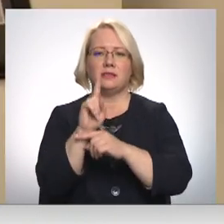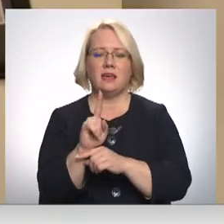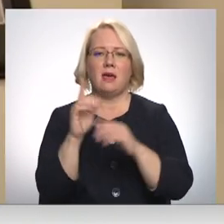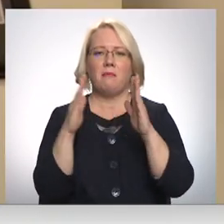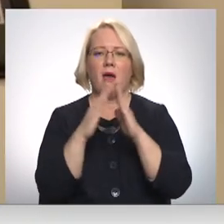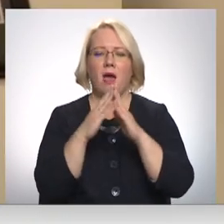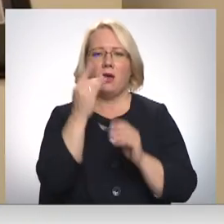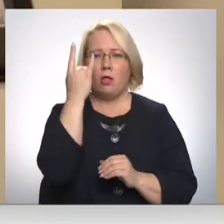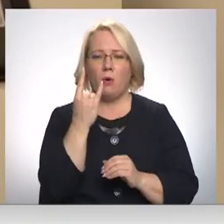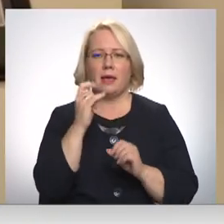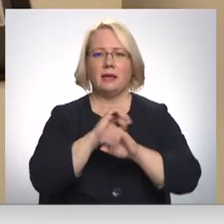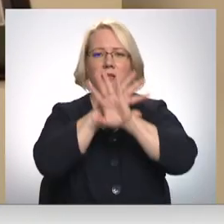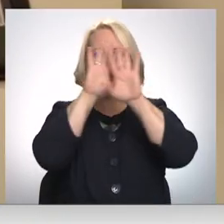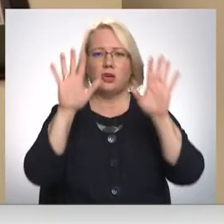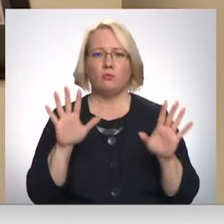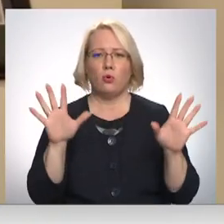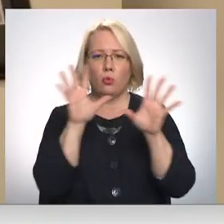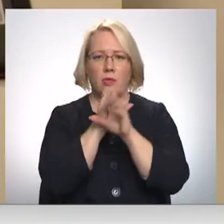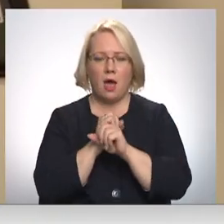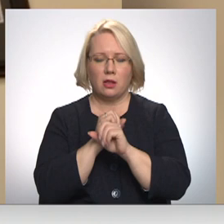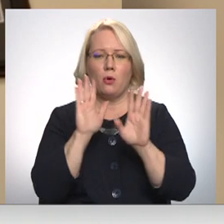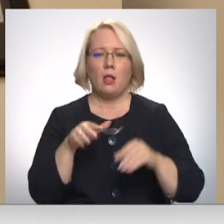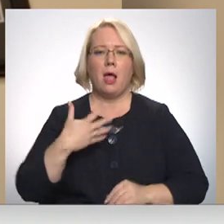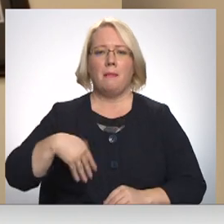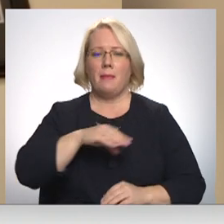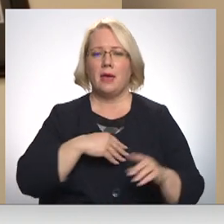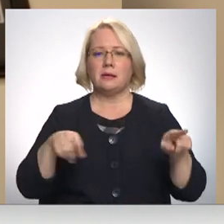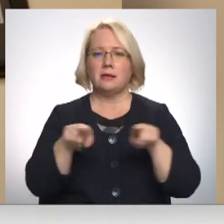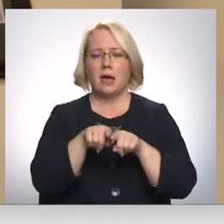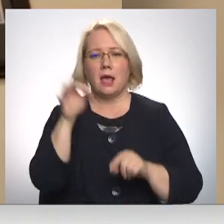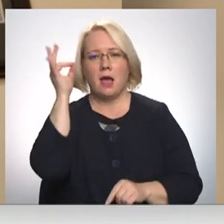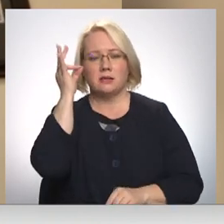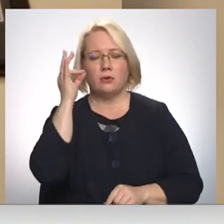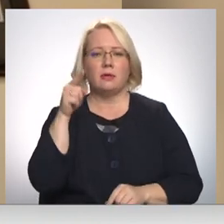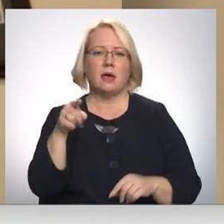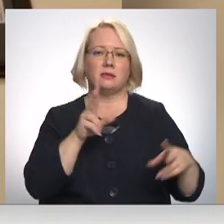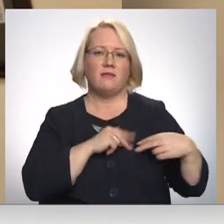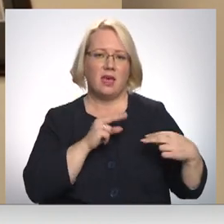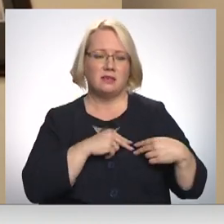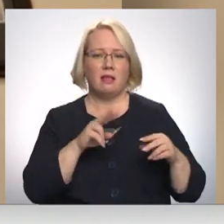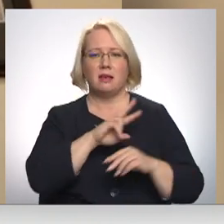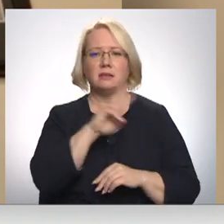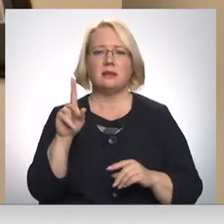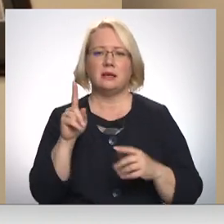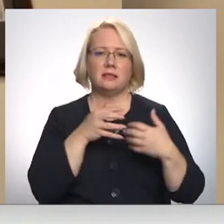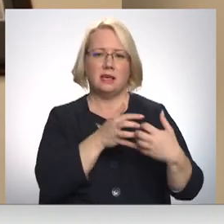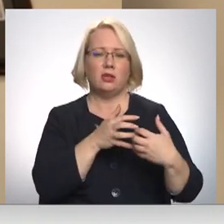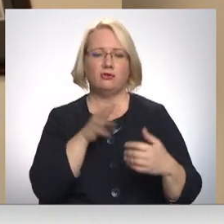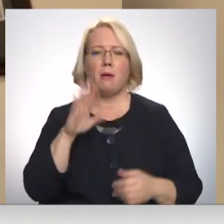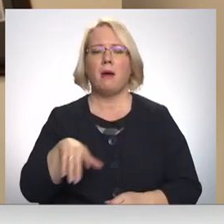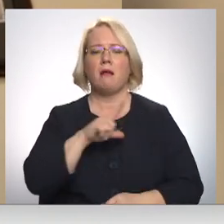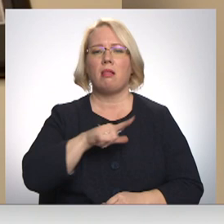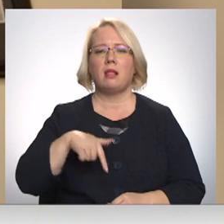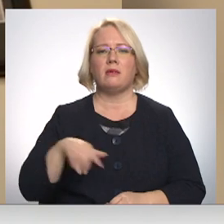mēs izgaismot šo nakti un lai mēs arī pieminētu šīs dvēseles, kas ir cīnījušās par Latvijas